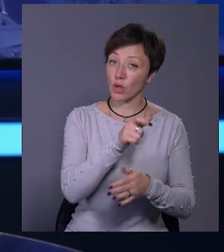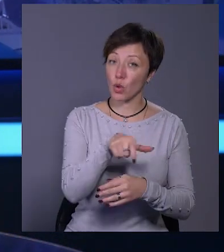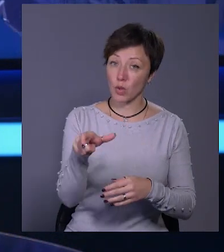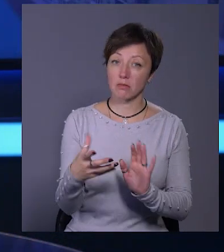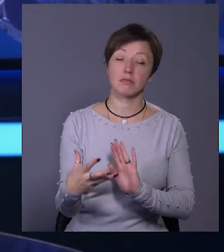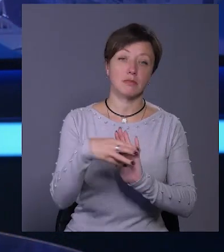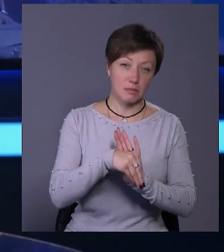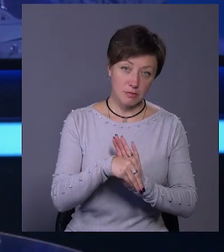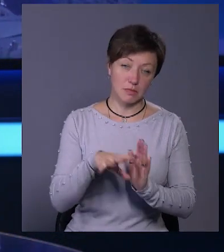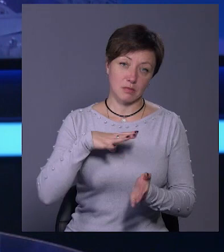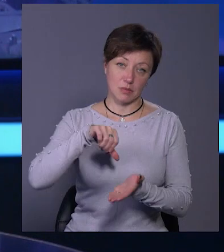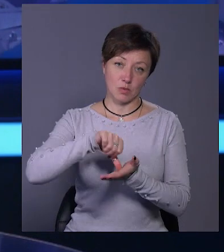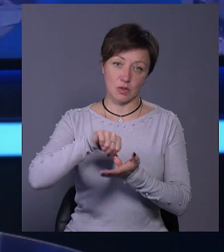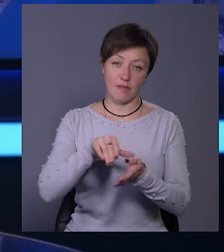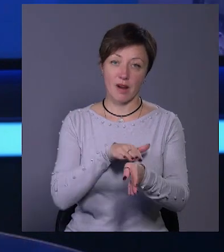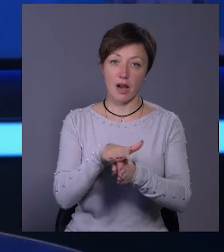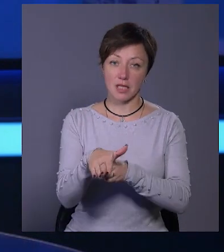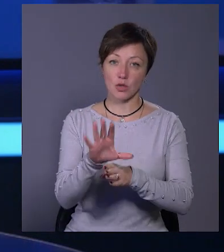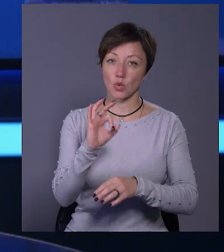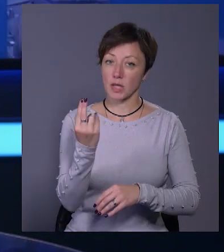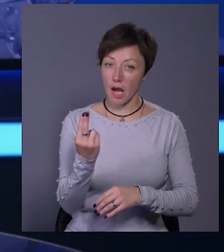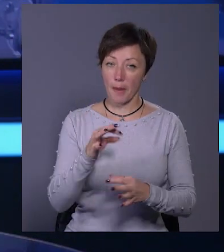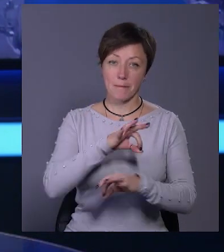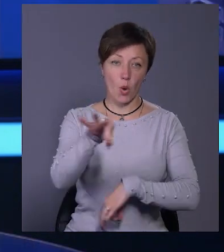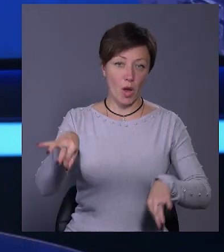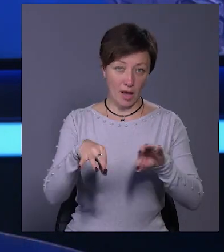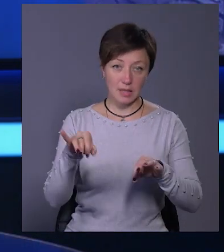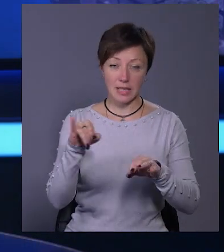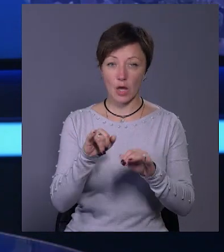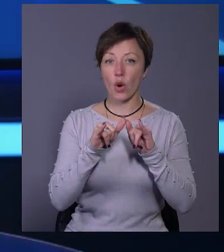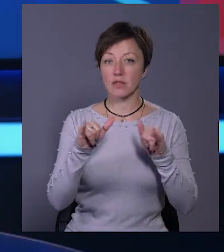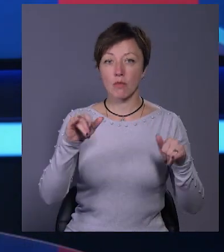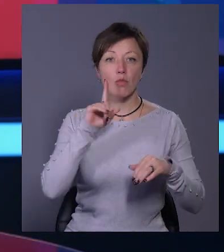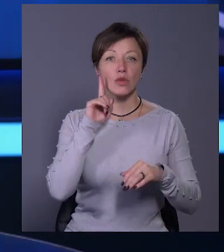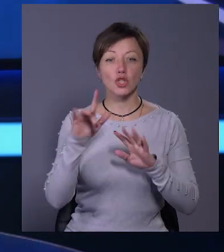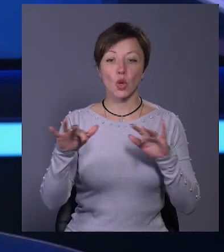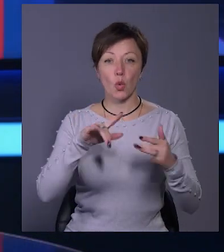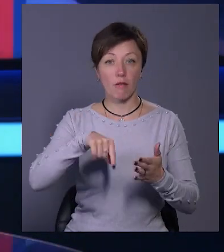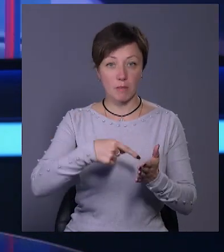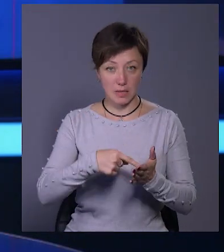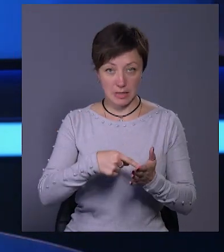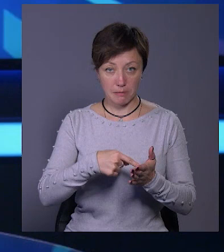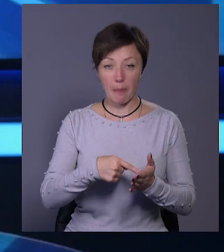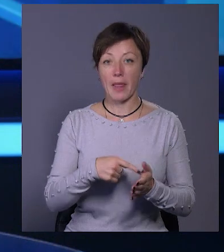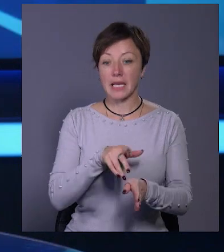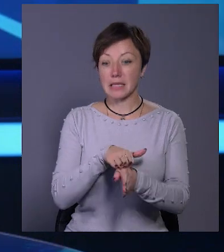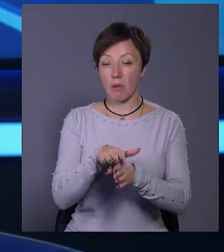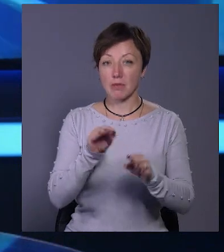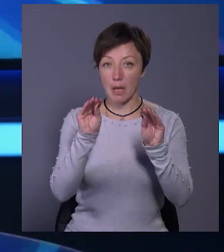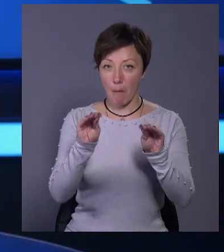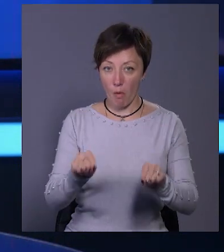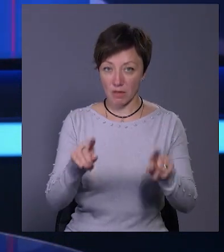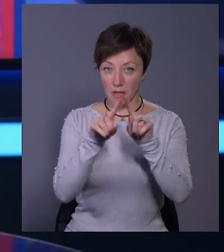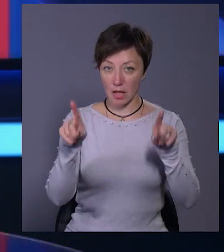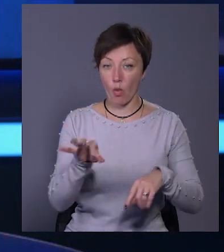долучатися, аби брати участь у реалізації соціальних проєктів і розвивати молодіжний рух у місті. Заповнити анкету